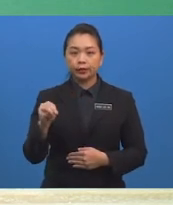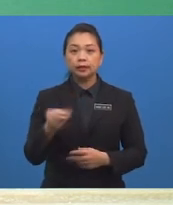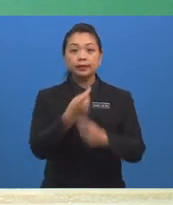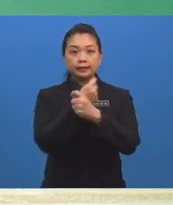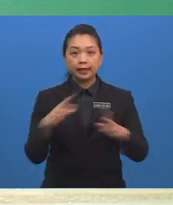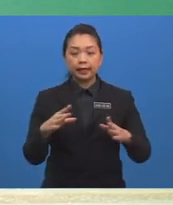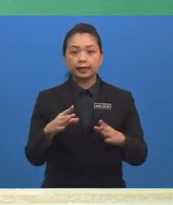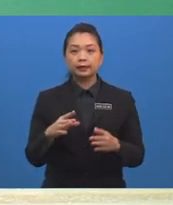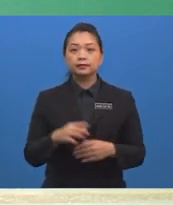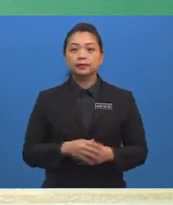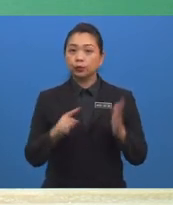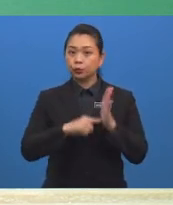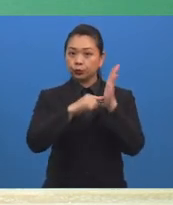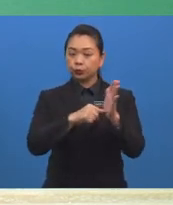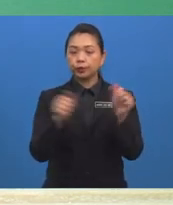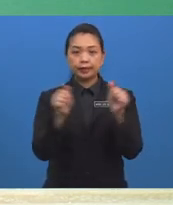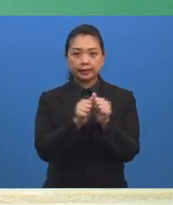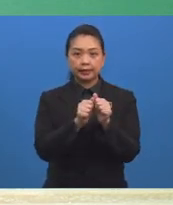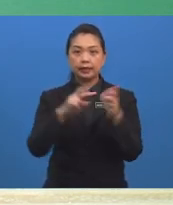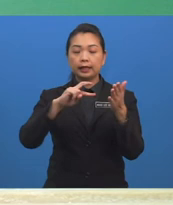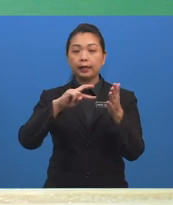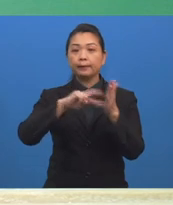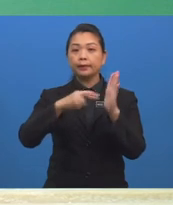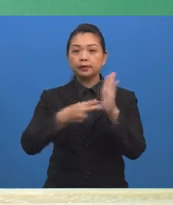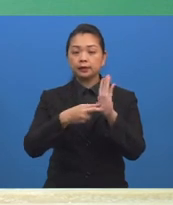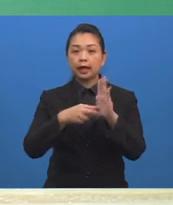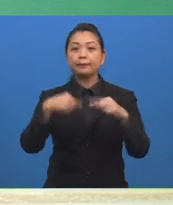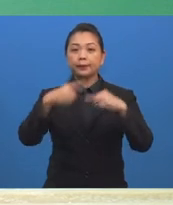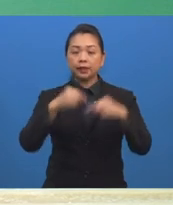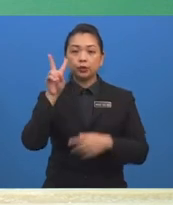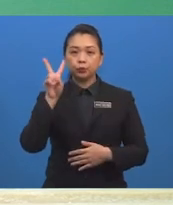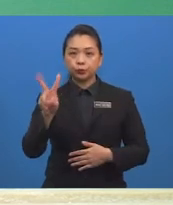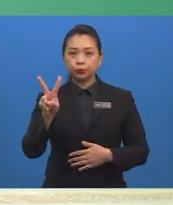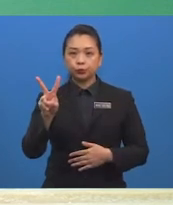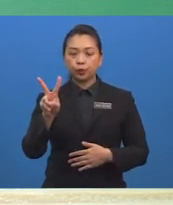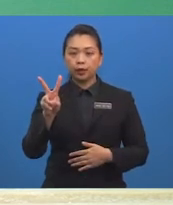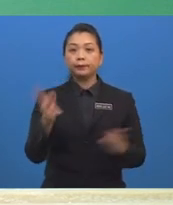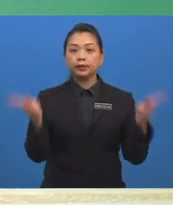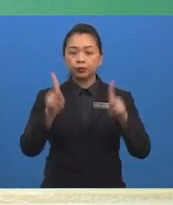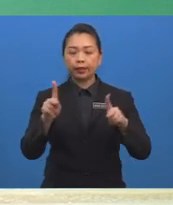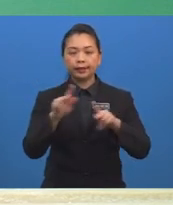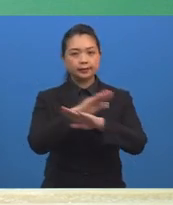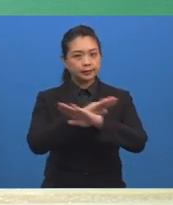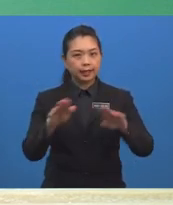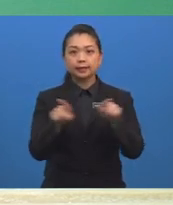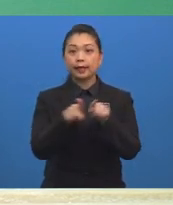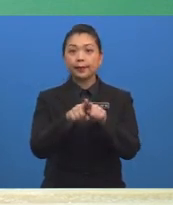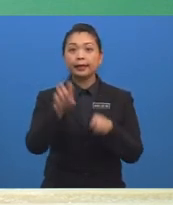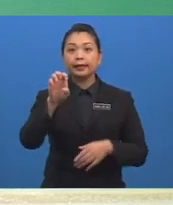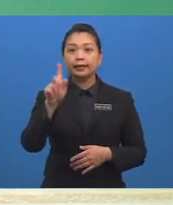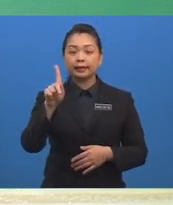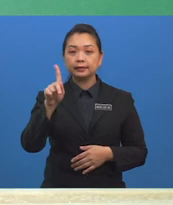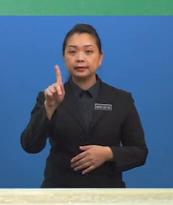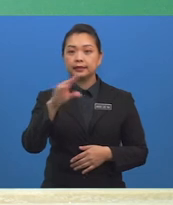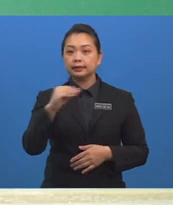telah diperkenalkan Dengan definisi apabila dua peristiwa yang tidak saling eksklusif Dan